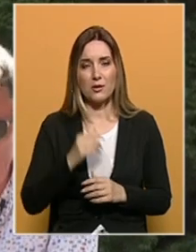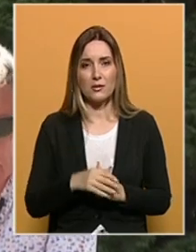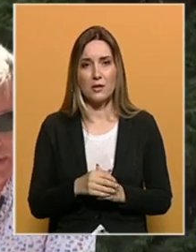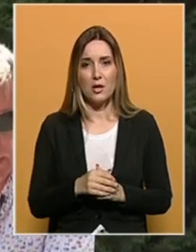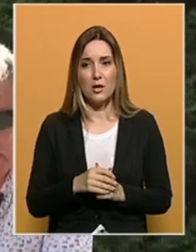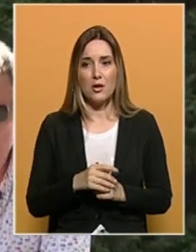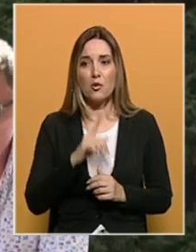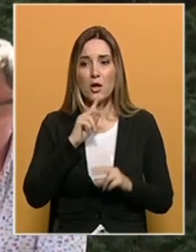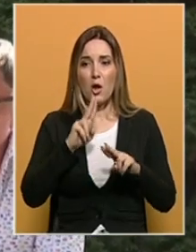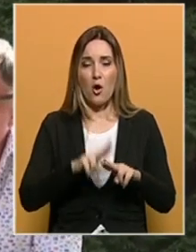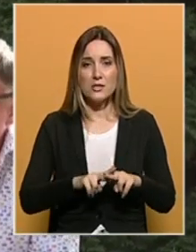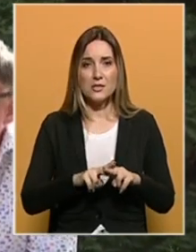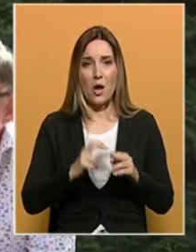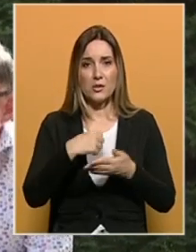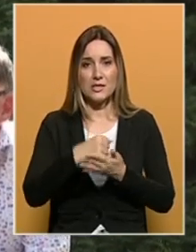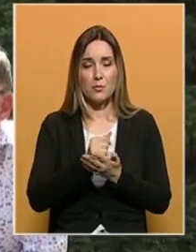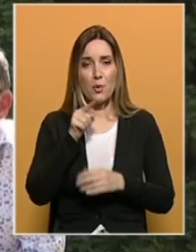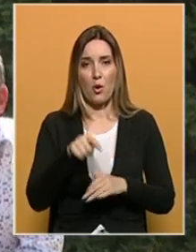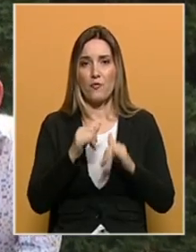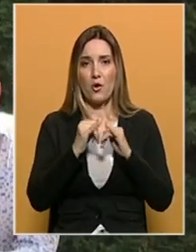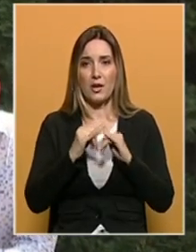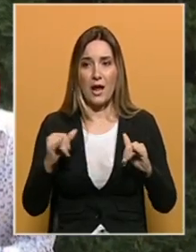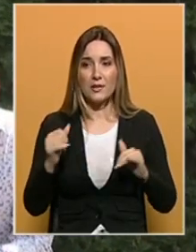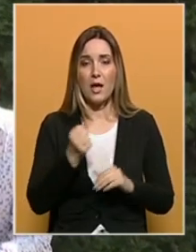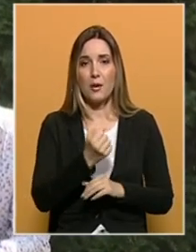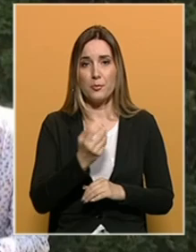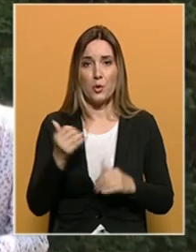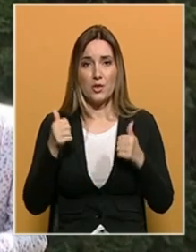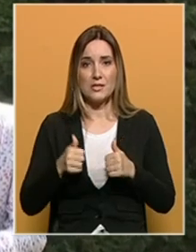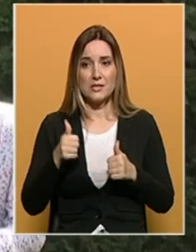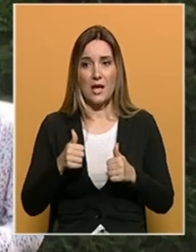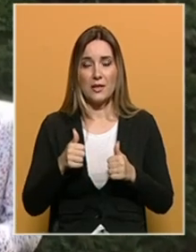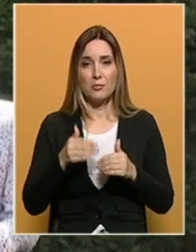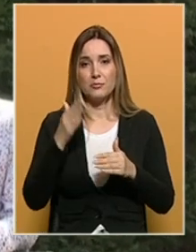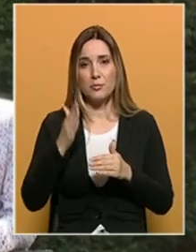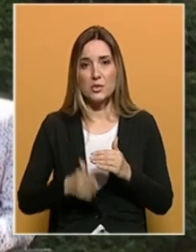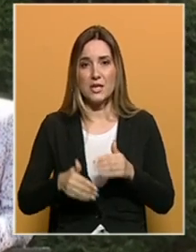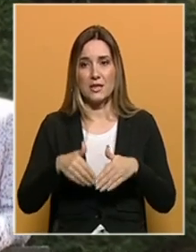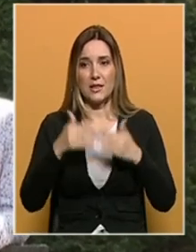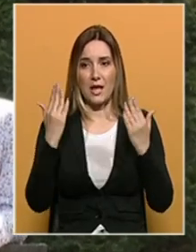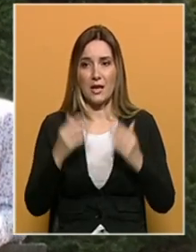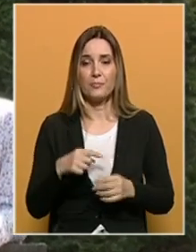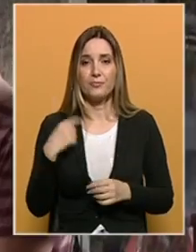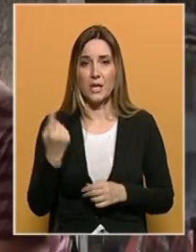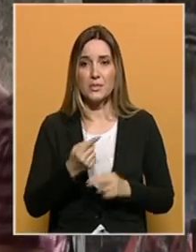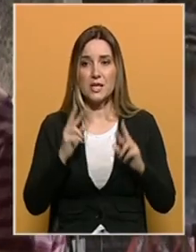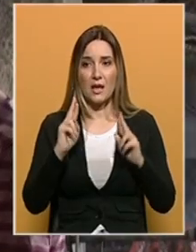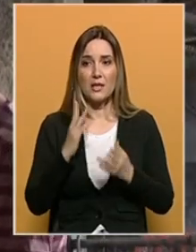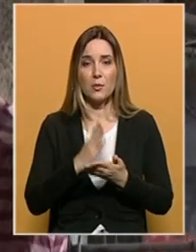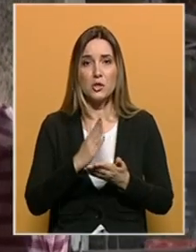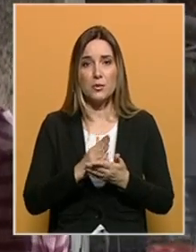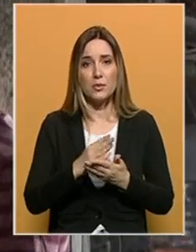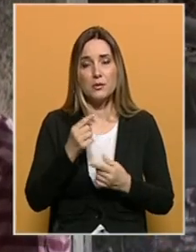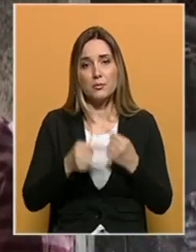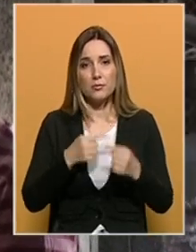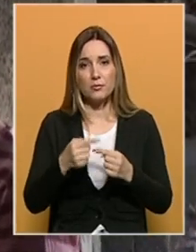koji je bio i ostao simbol ovog rada, broji sada svoje posljednje dane. Pa mi se nadamo da će biti određeni proces